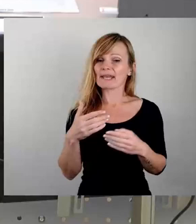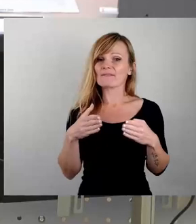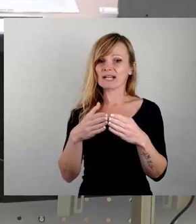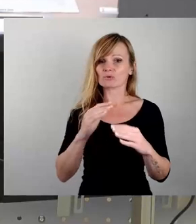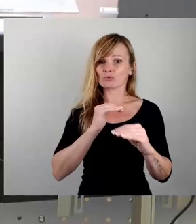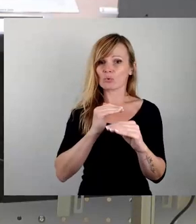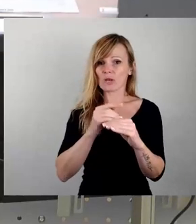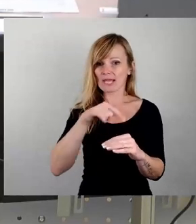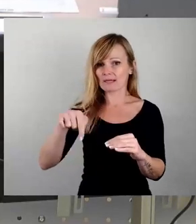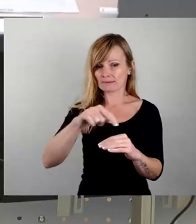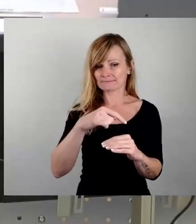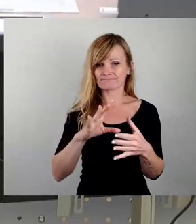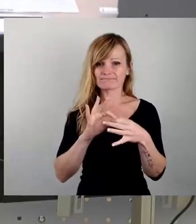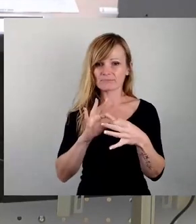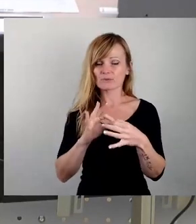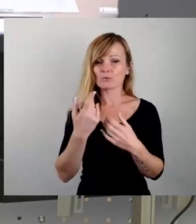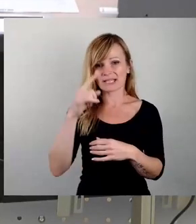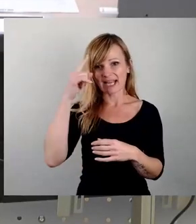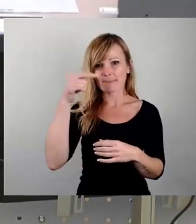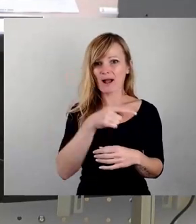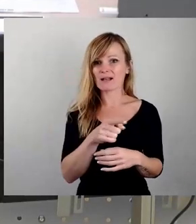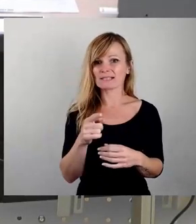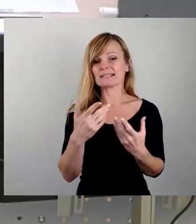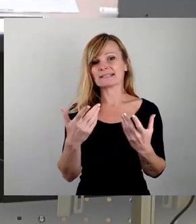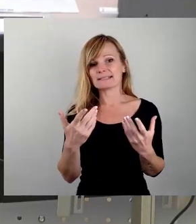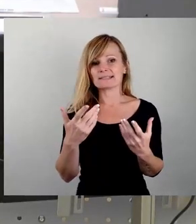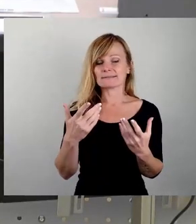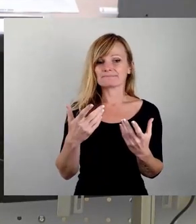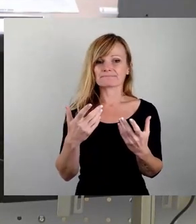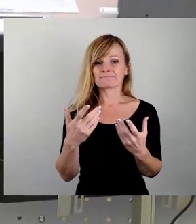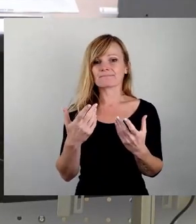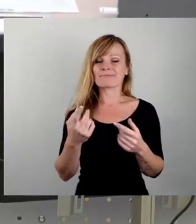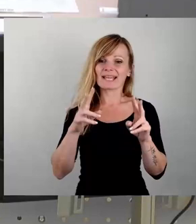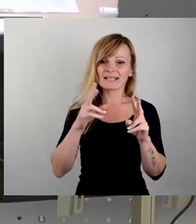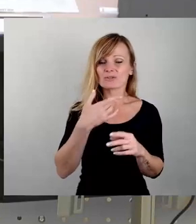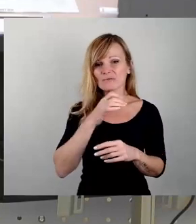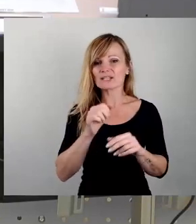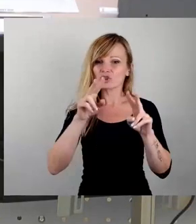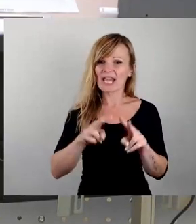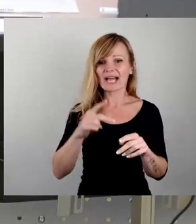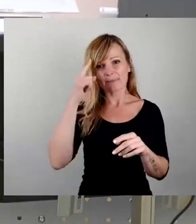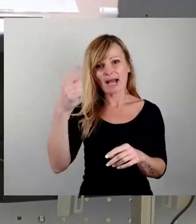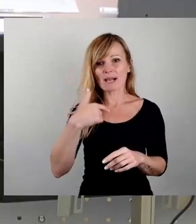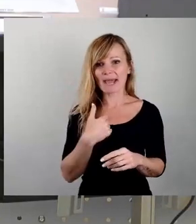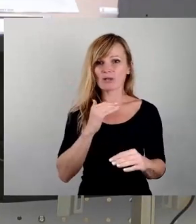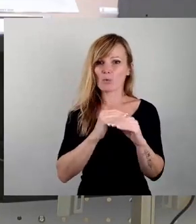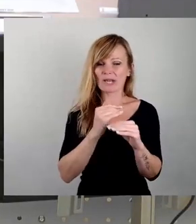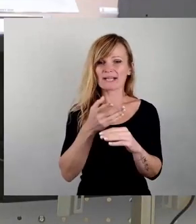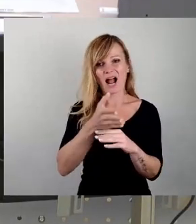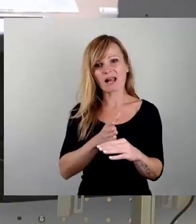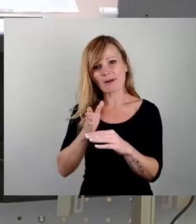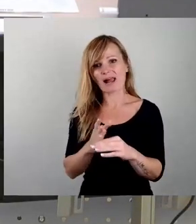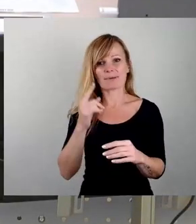in Bezug auf das Denkmal, dass sie werde ich ein Ehrenmal ist geteilter Meinung. Und deshalb werde ich heute also